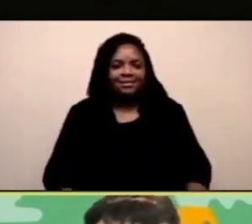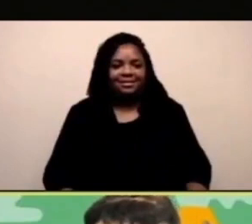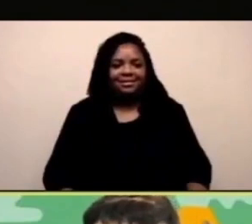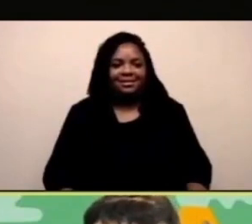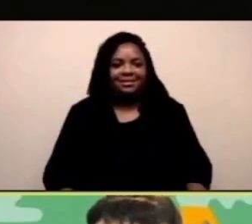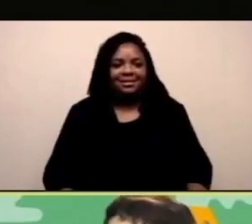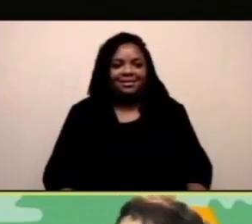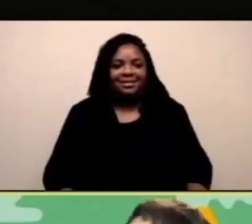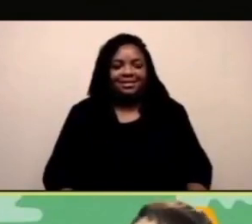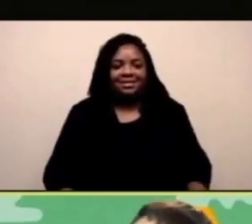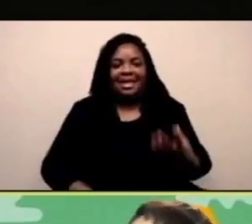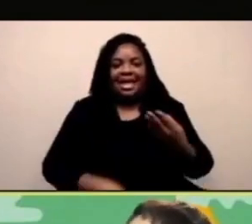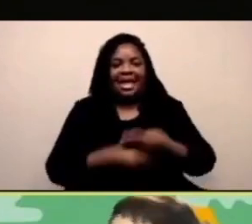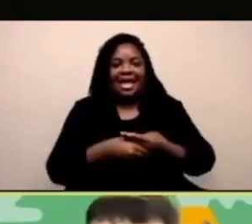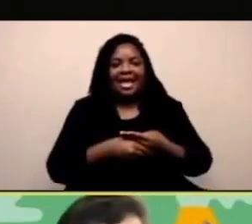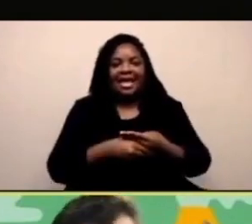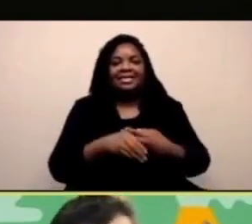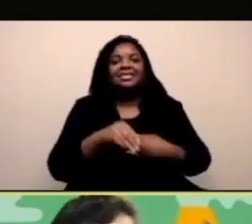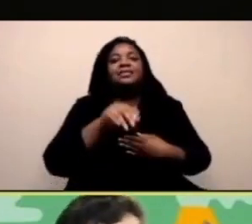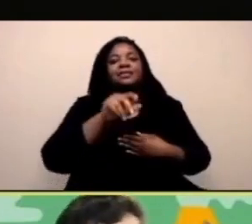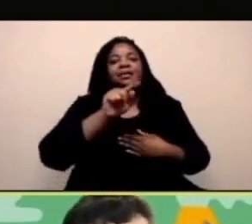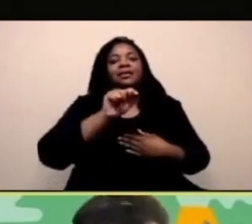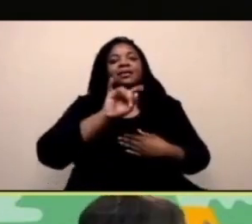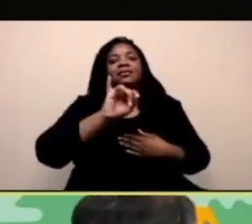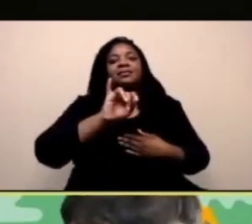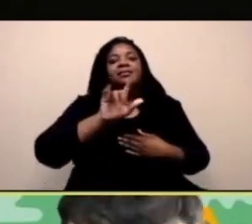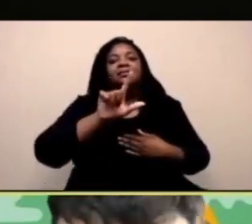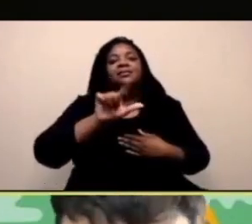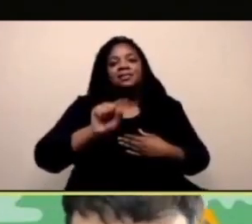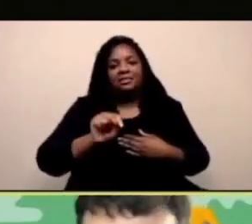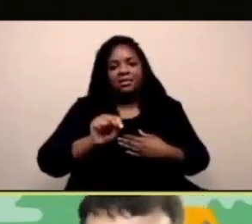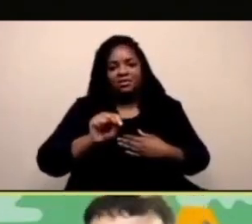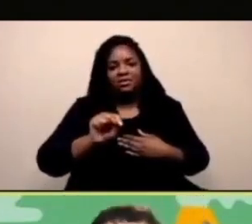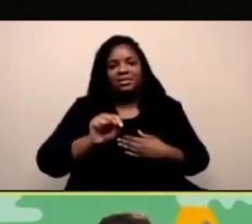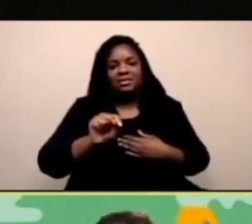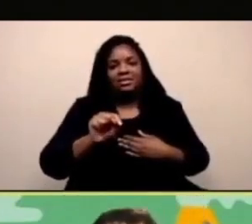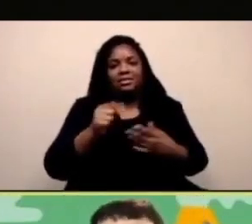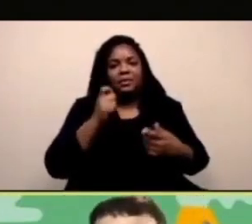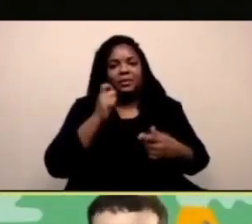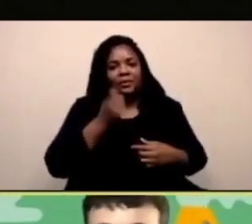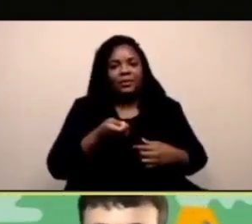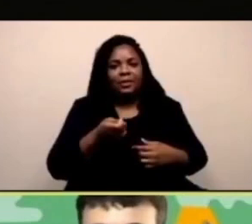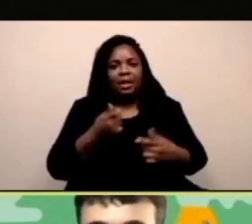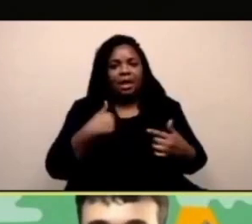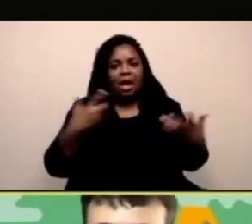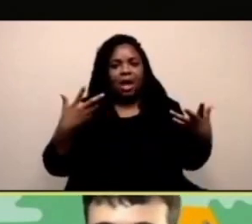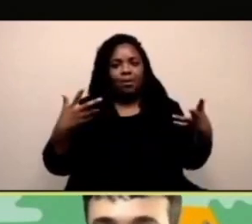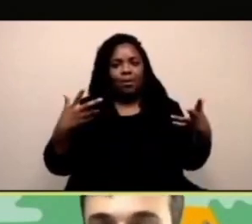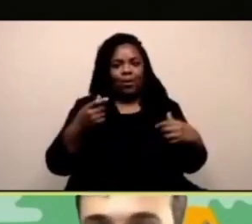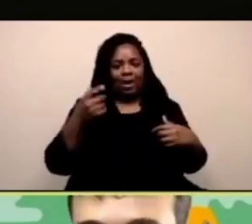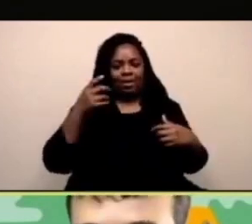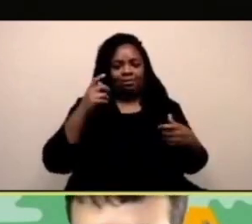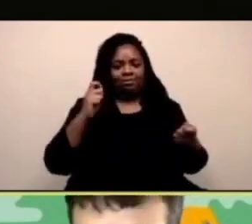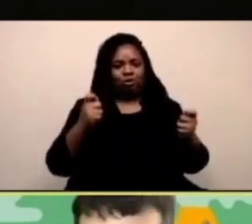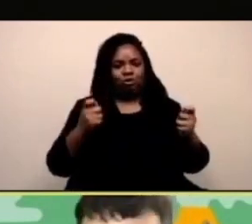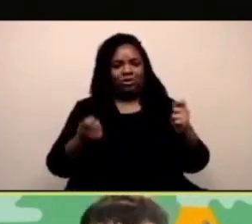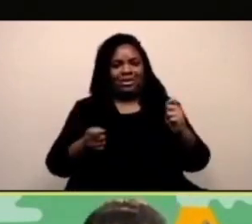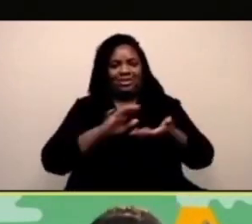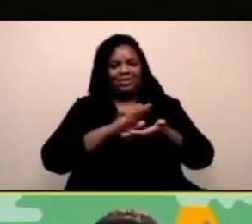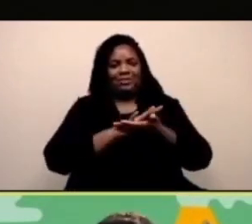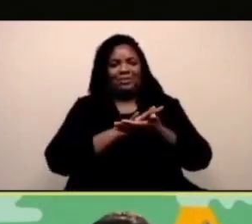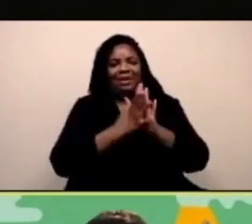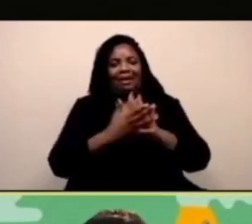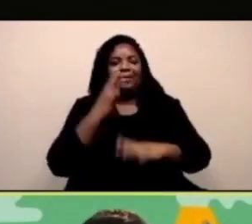Perché non si girano con la mia testa, così mettiamo l'altro codice, così come abbiamo fatto con i baffi, di